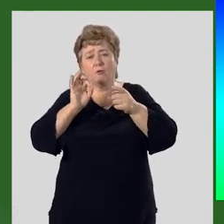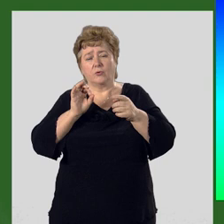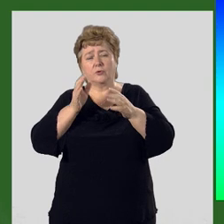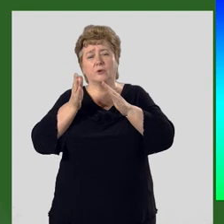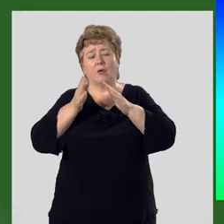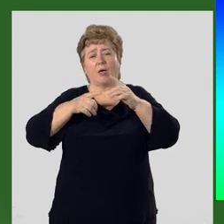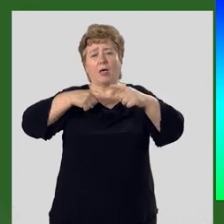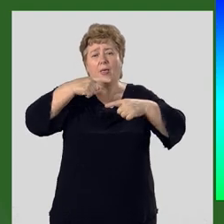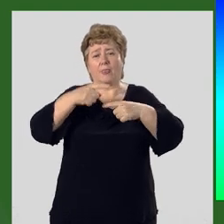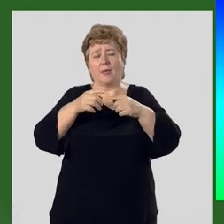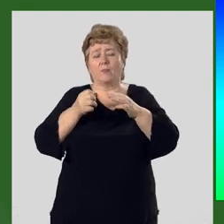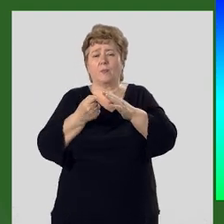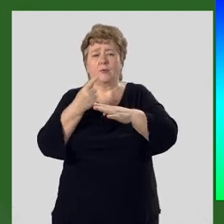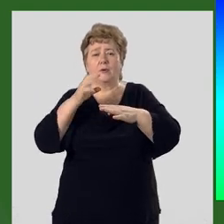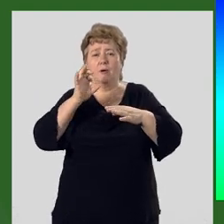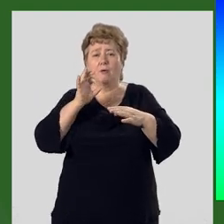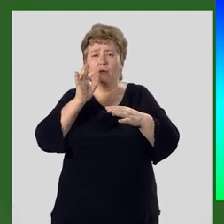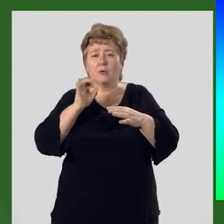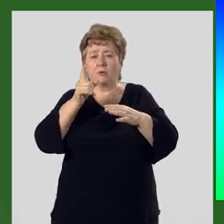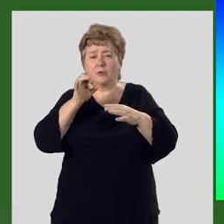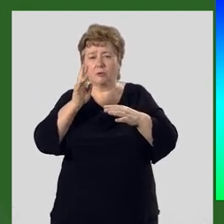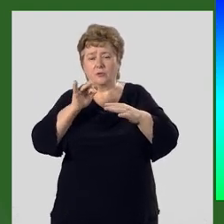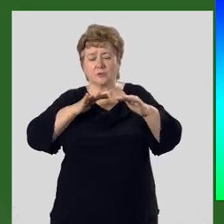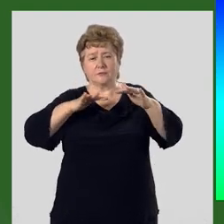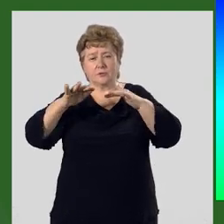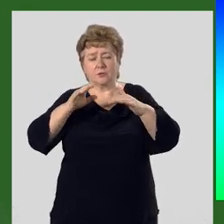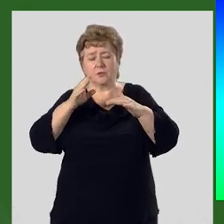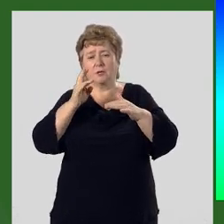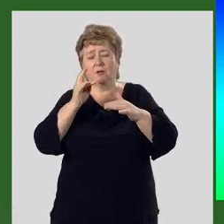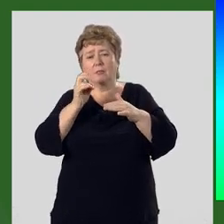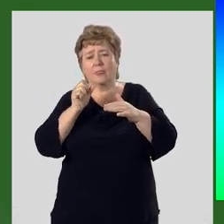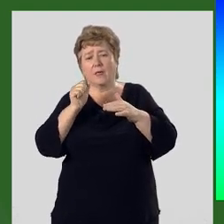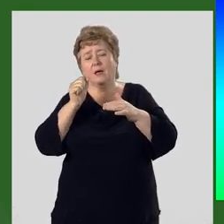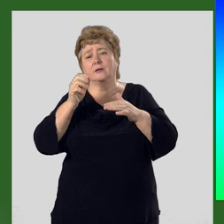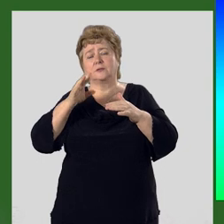от этапа проявления аэрогенических движений на Тиньшане?